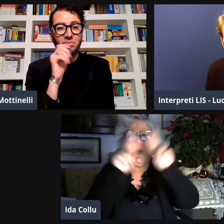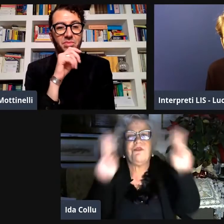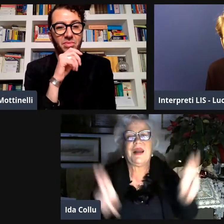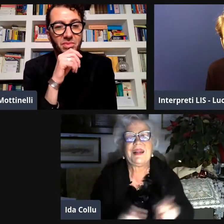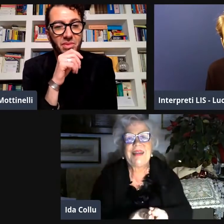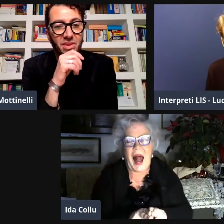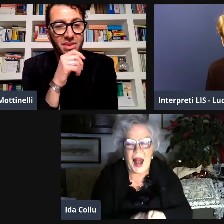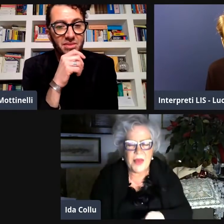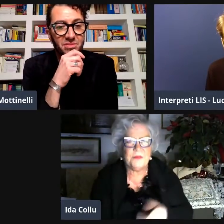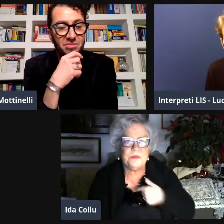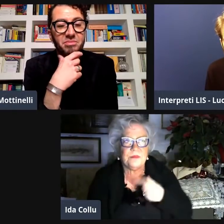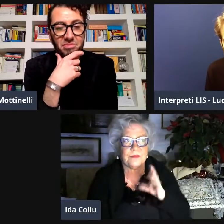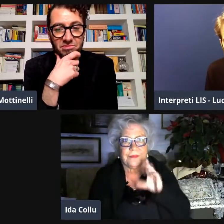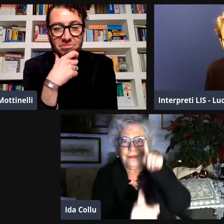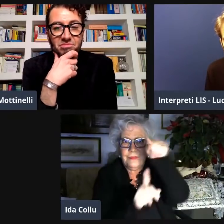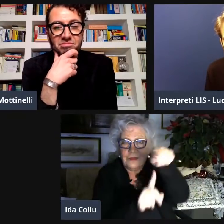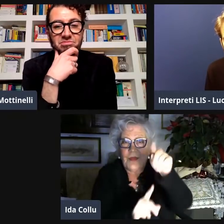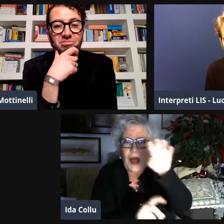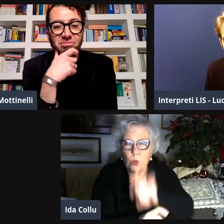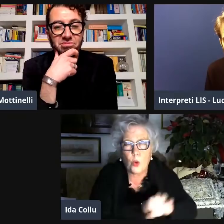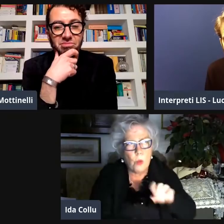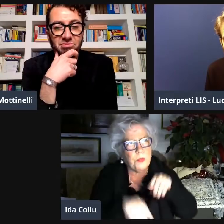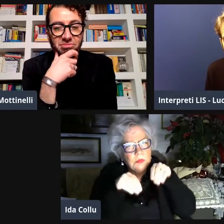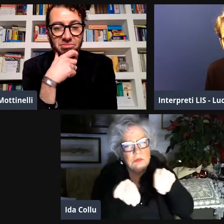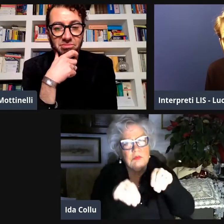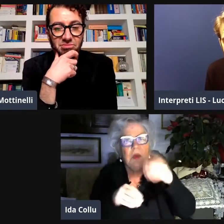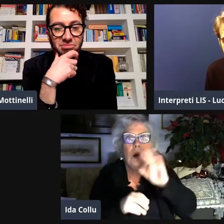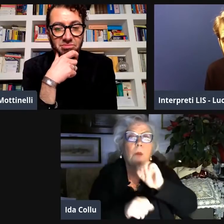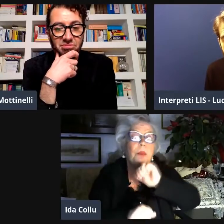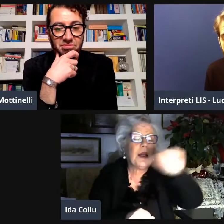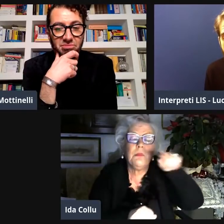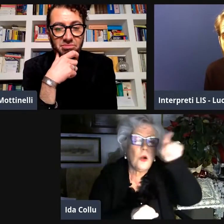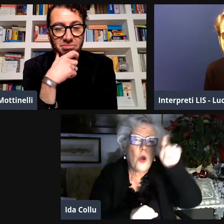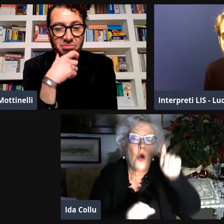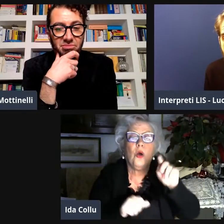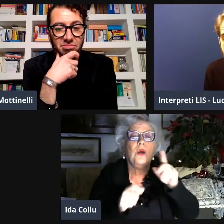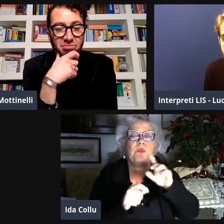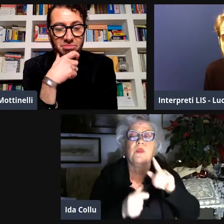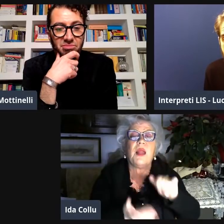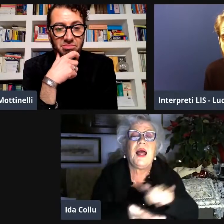un po' alla volta sono riuscita a comunicare anch'io